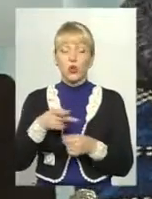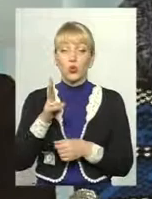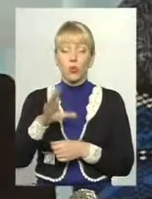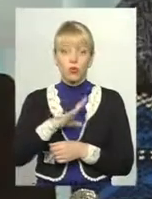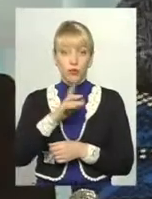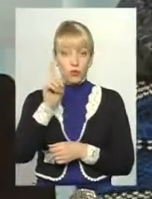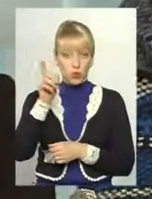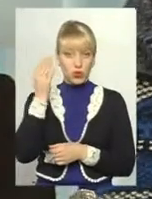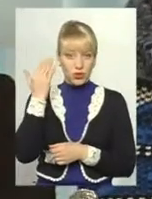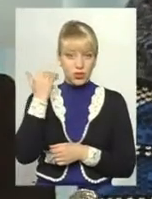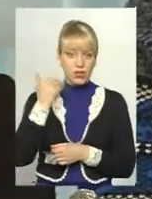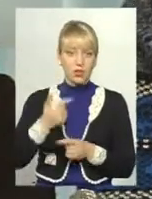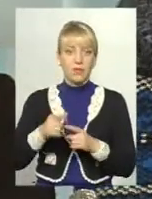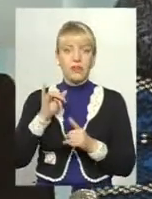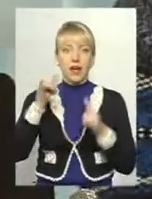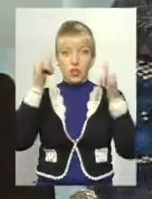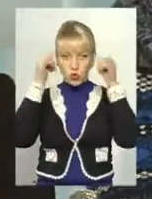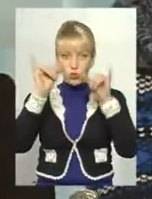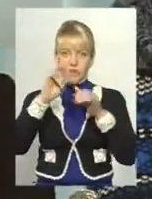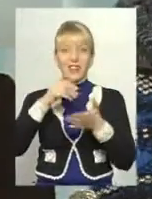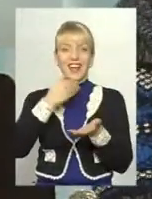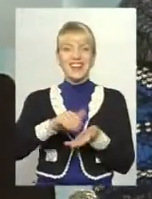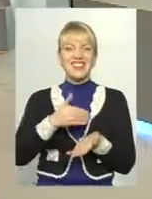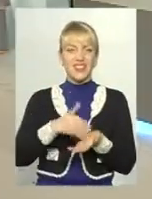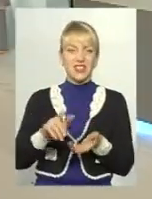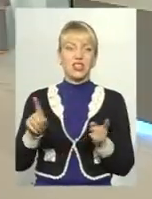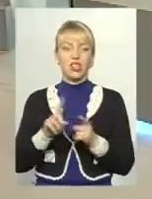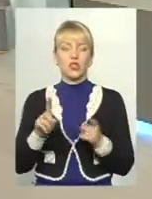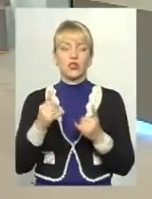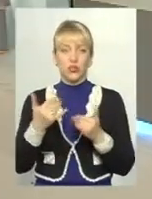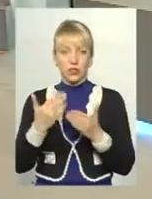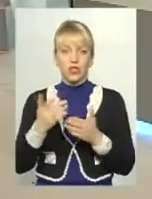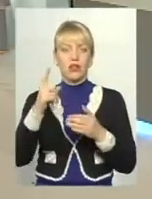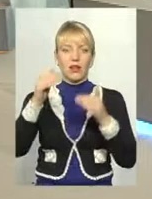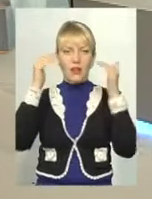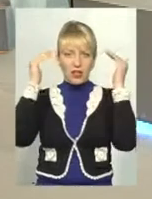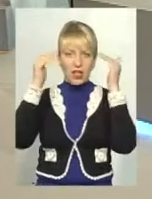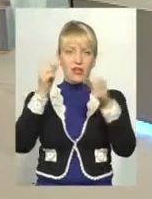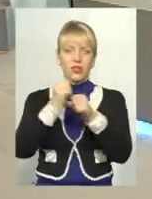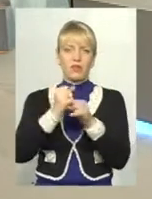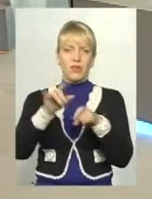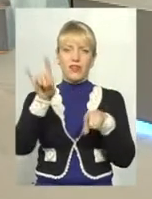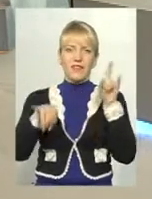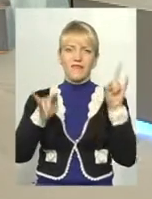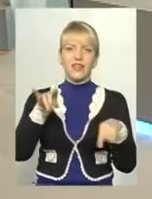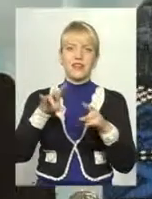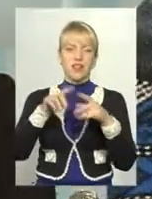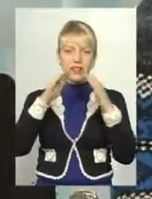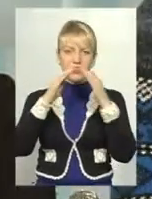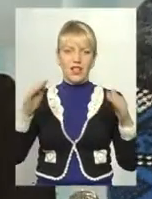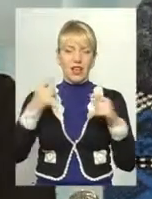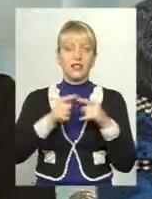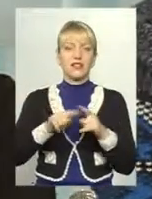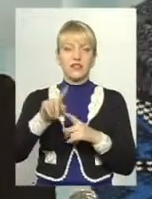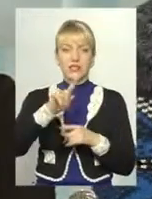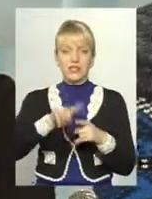тоді, як з корівника і з свинарника, те, що сьогодні є, і перекритий дах, і вікна, і двері, і ті фестивалі, які відбуваються. Оце якраз то,